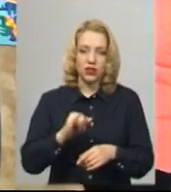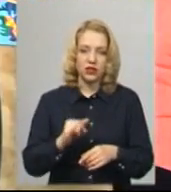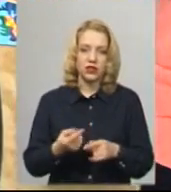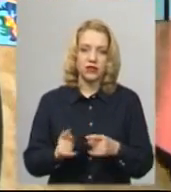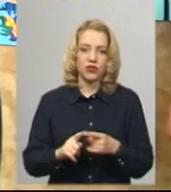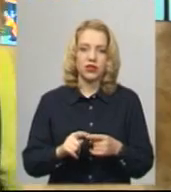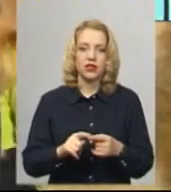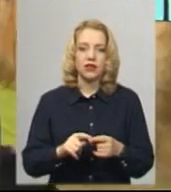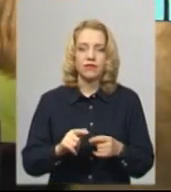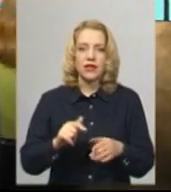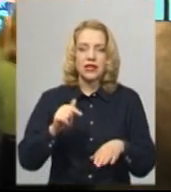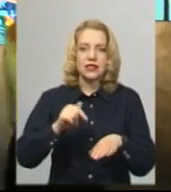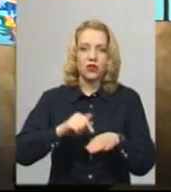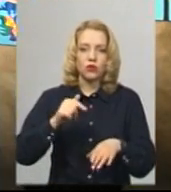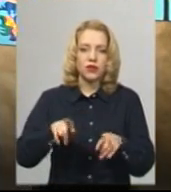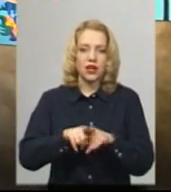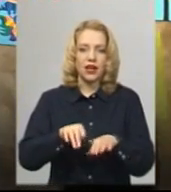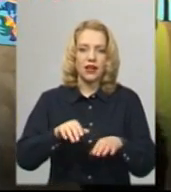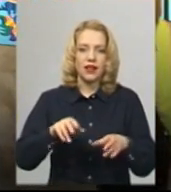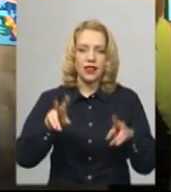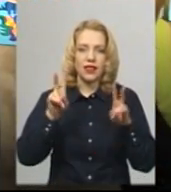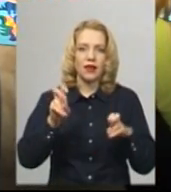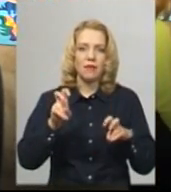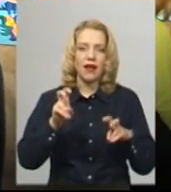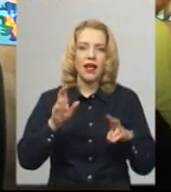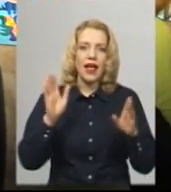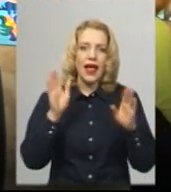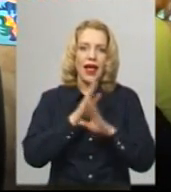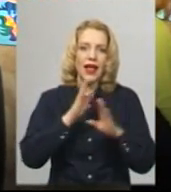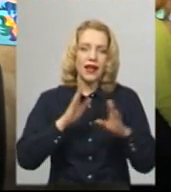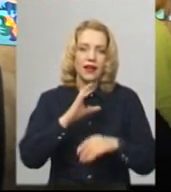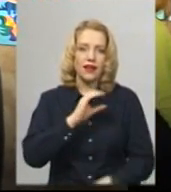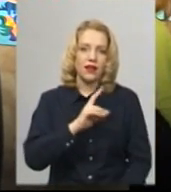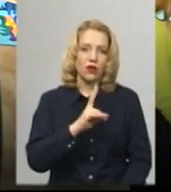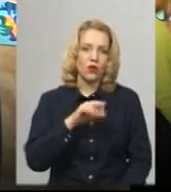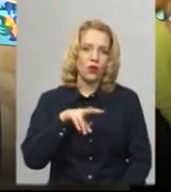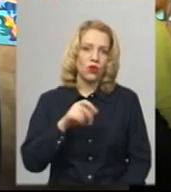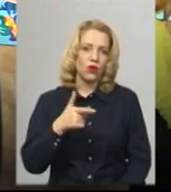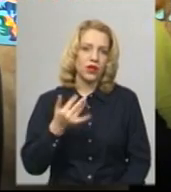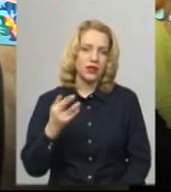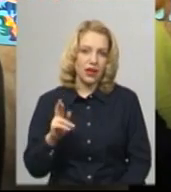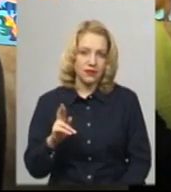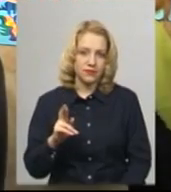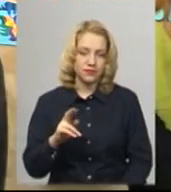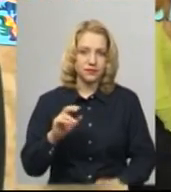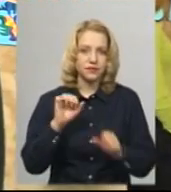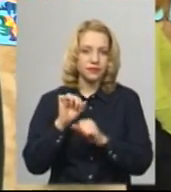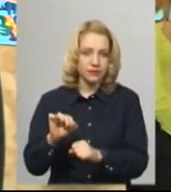затронута така тема як екологія, оскільки зараз це дуже важливо.